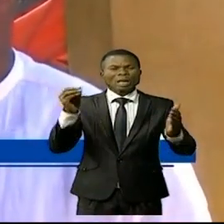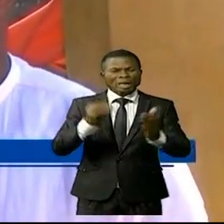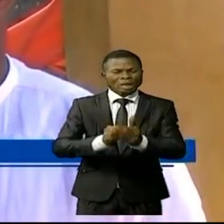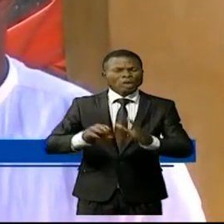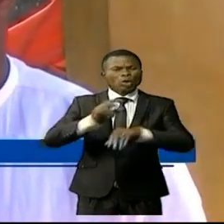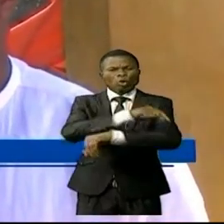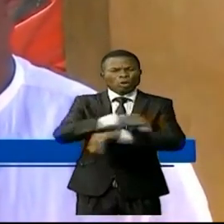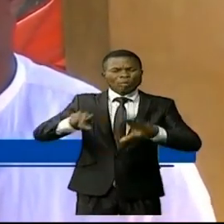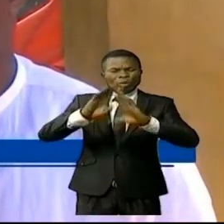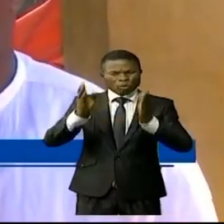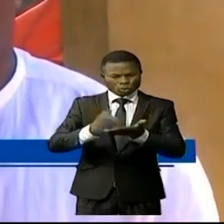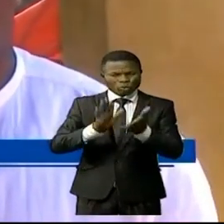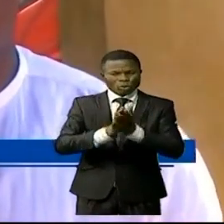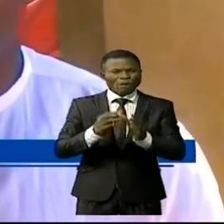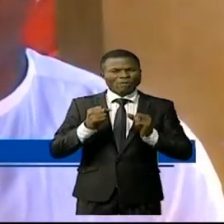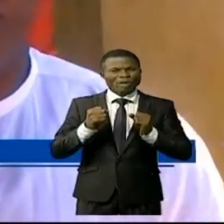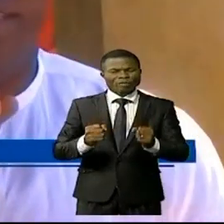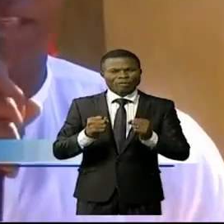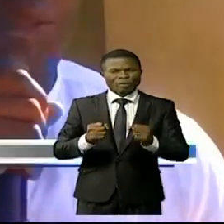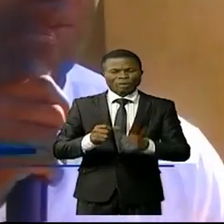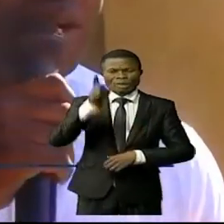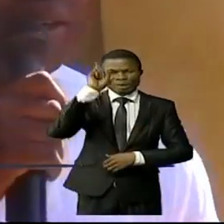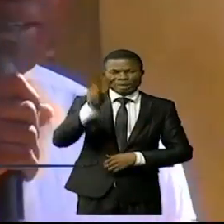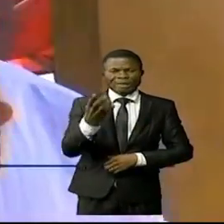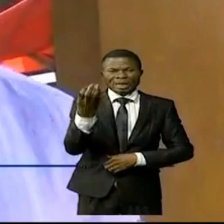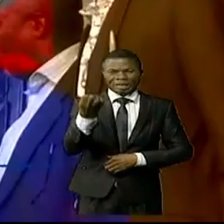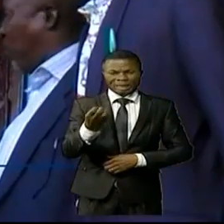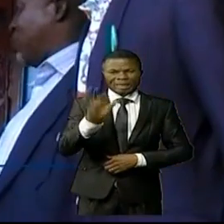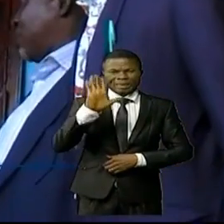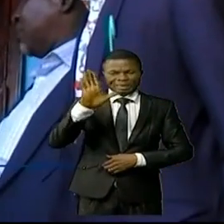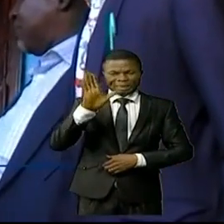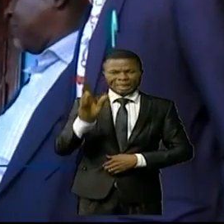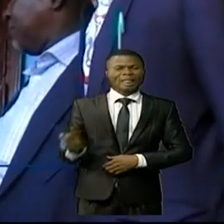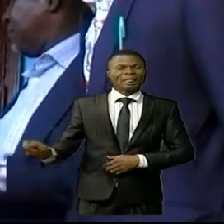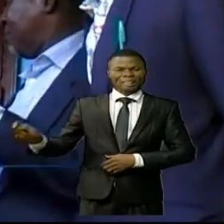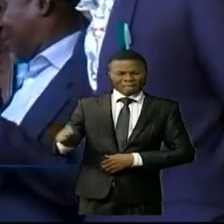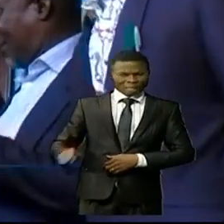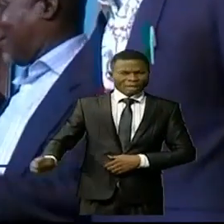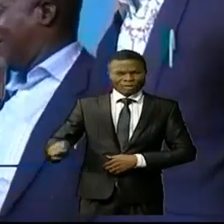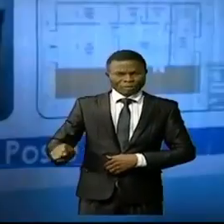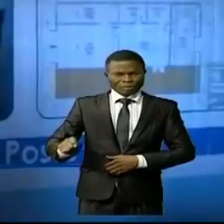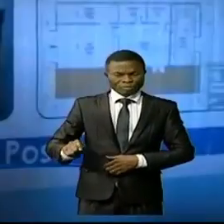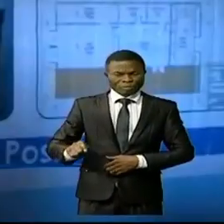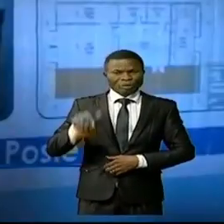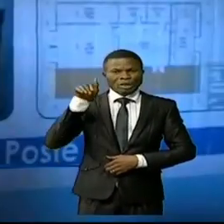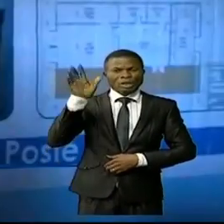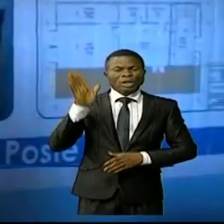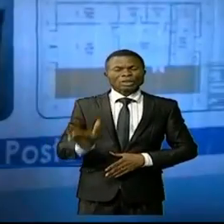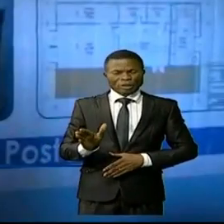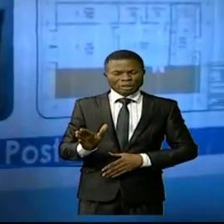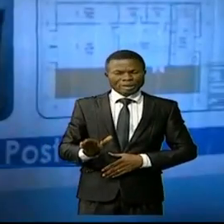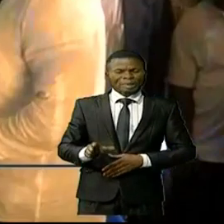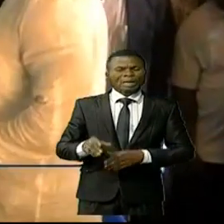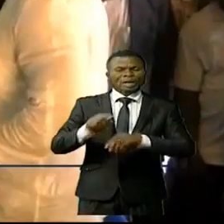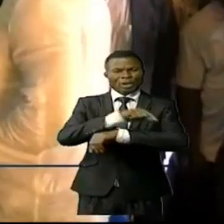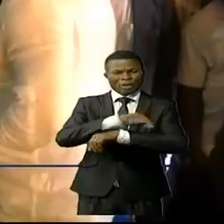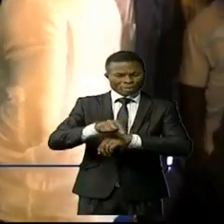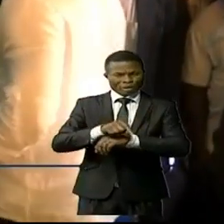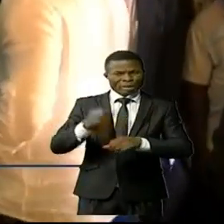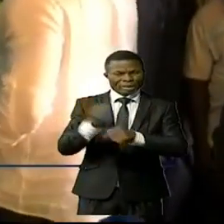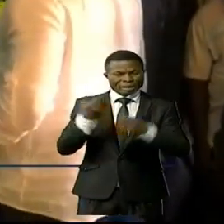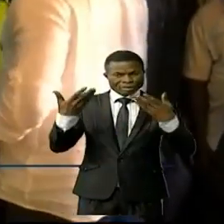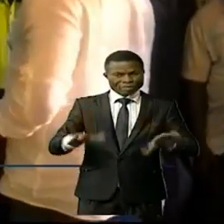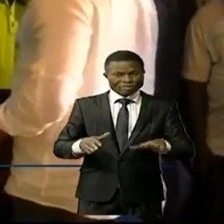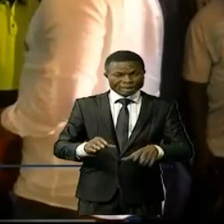bureaux de postes dans les 145 territoires. Le patron de la poste congolaise a bouclé sa mission à